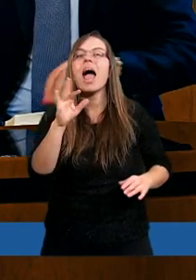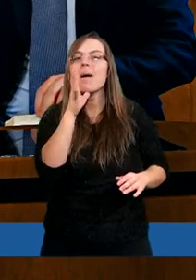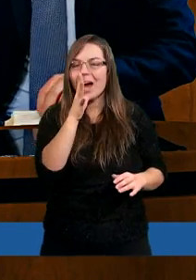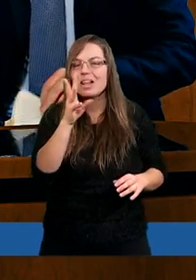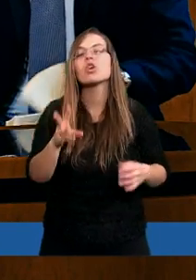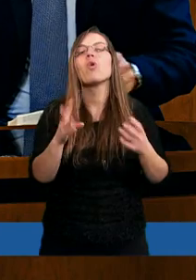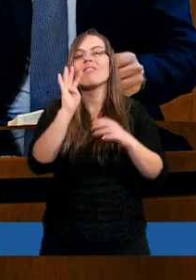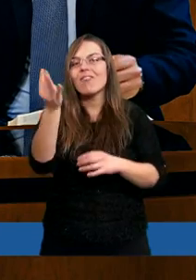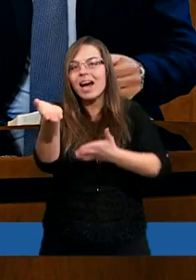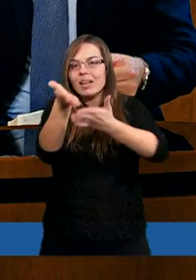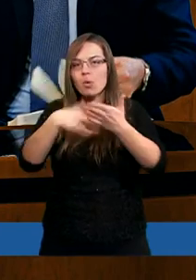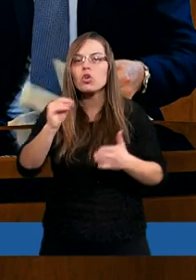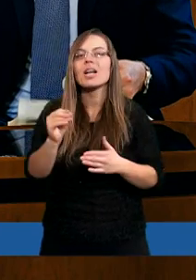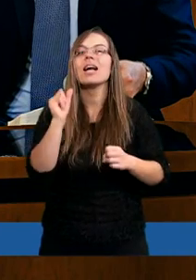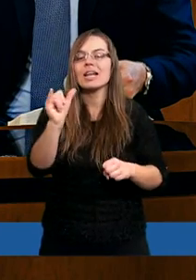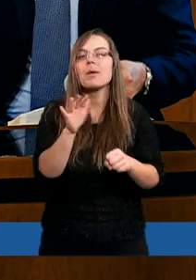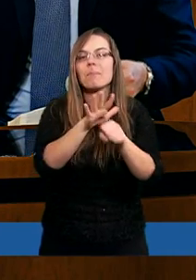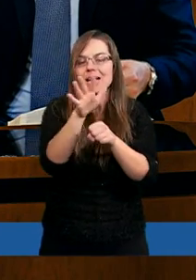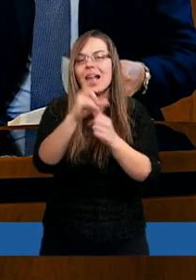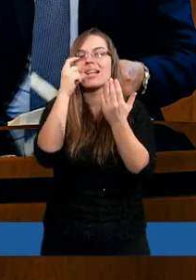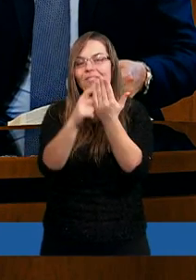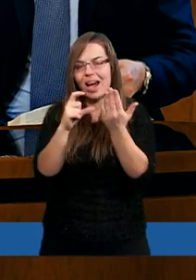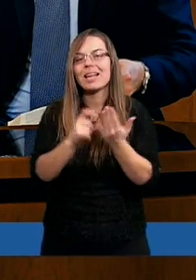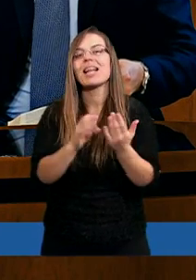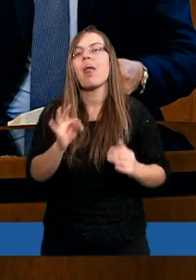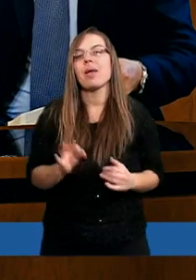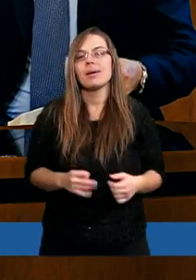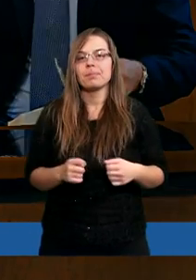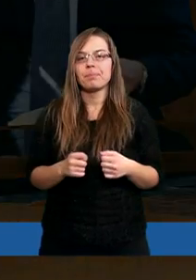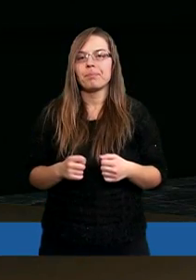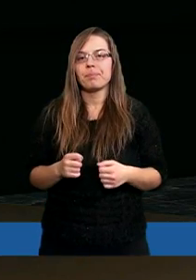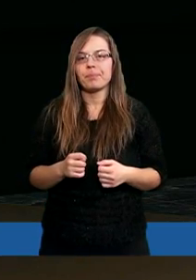w czwartym rozdziale i piętnastym wersecie.